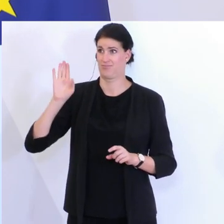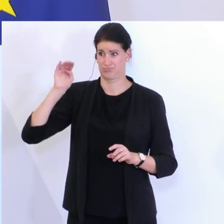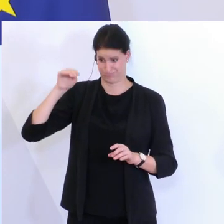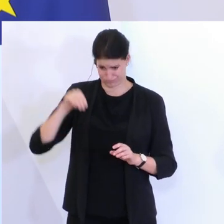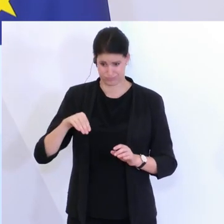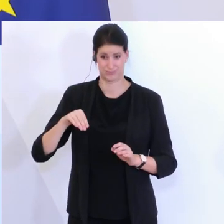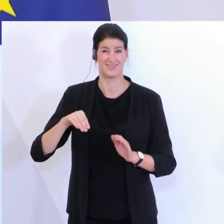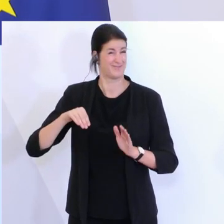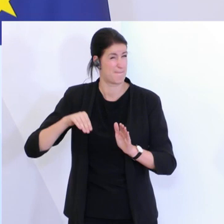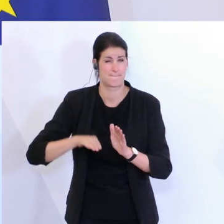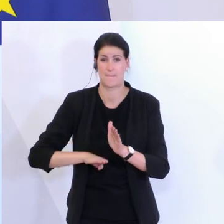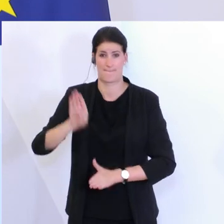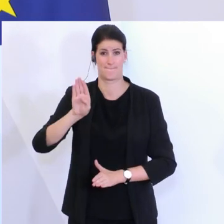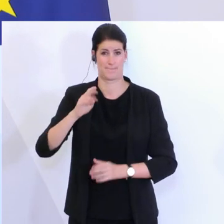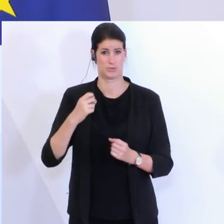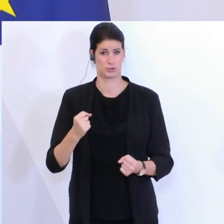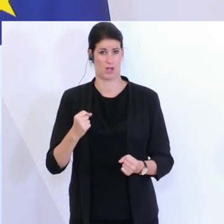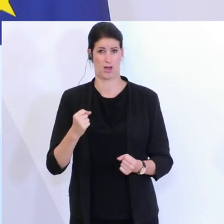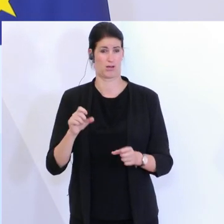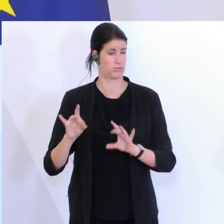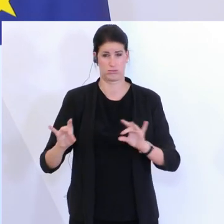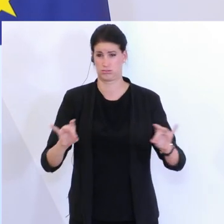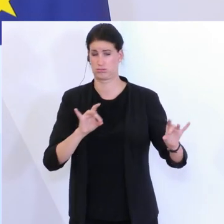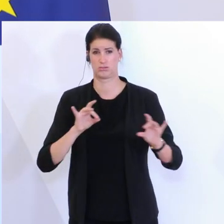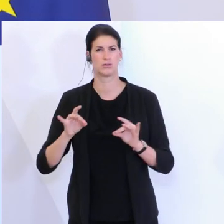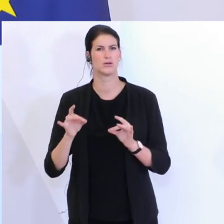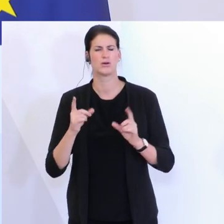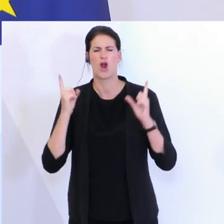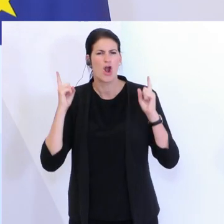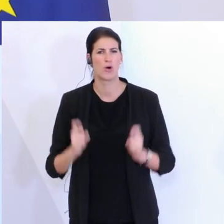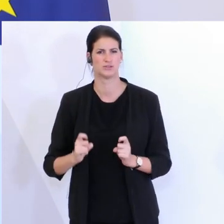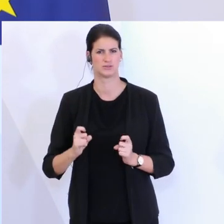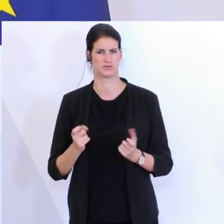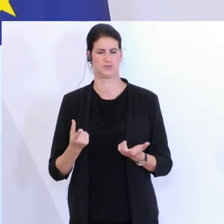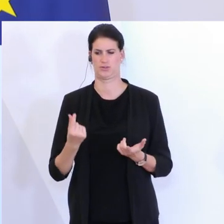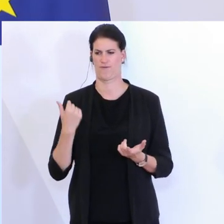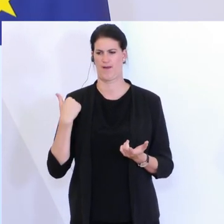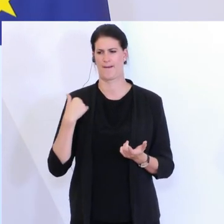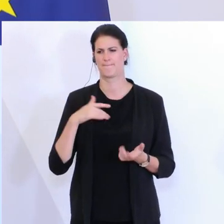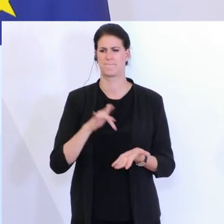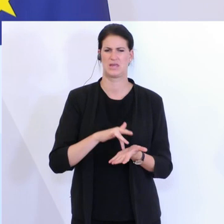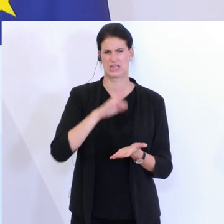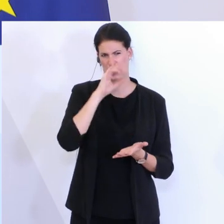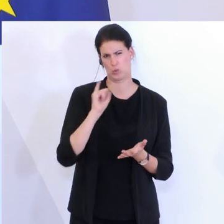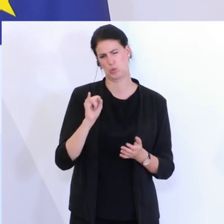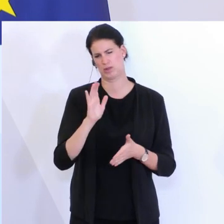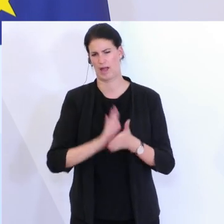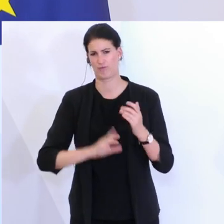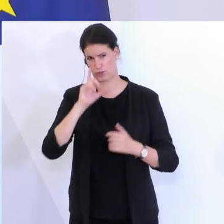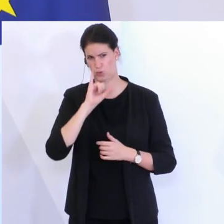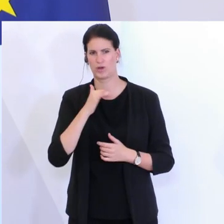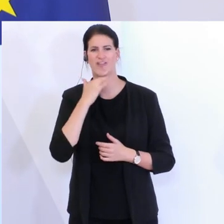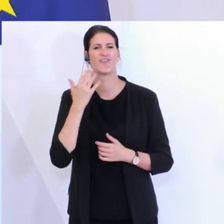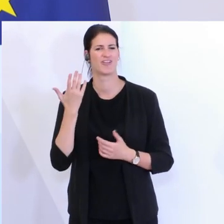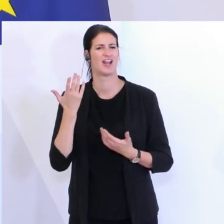relativ schnell losgegangen ist. Wir hatten, die meisten Sommersaisonbetriebe haben irgendwann zwischen Mitte Juni, Ende Juni und Anfang Juli aufgesperrt